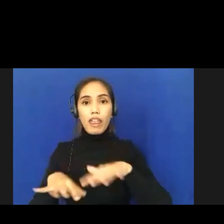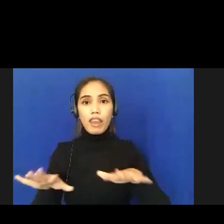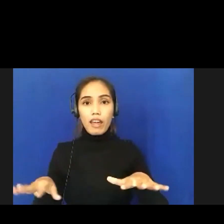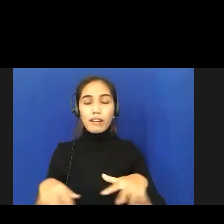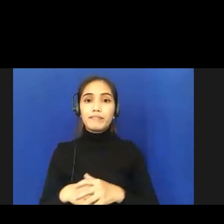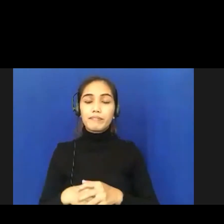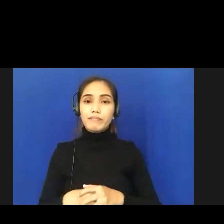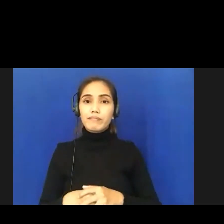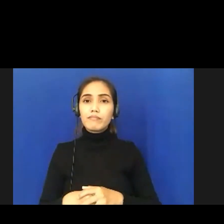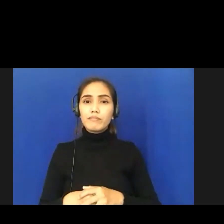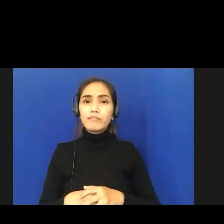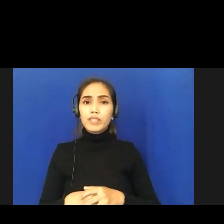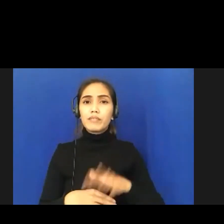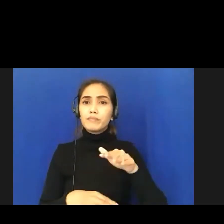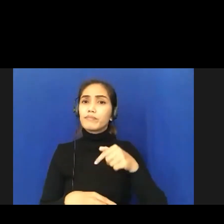untuk saat ini